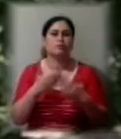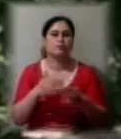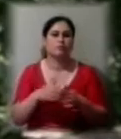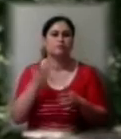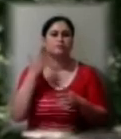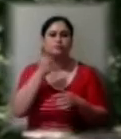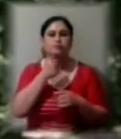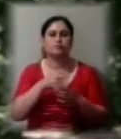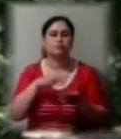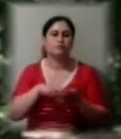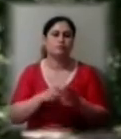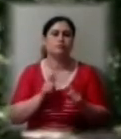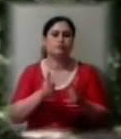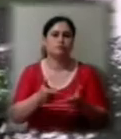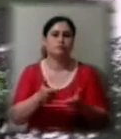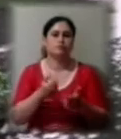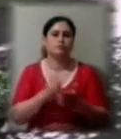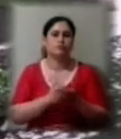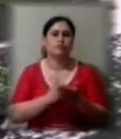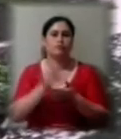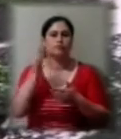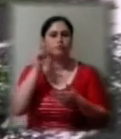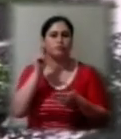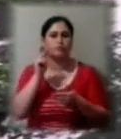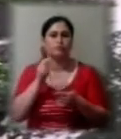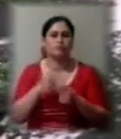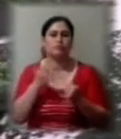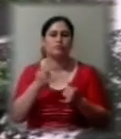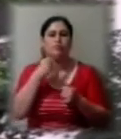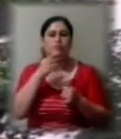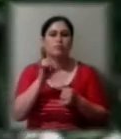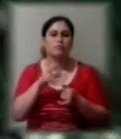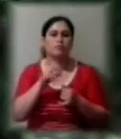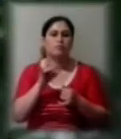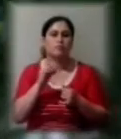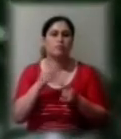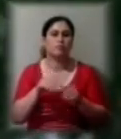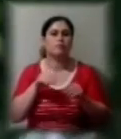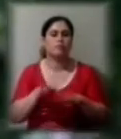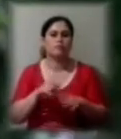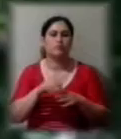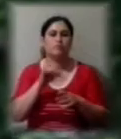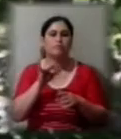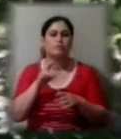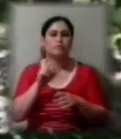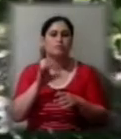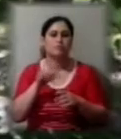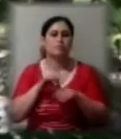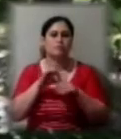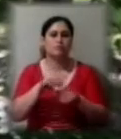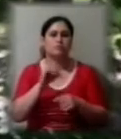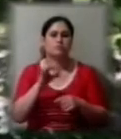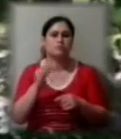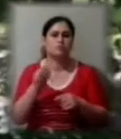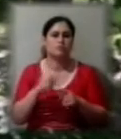вступати до вищих навчальних закладів. Наразі, говорить Максим Керпенко, вирішуються медичні аспекти проведення сесій. Ця медична